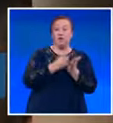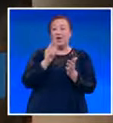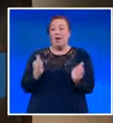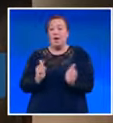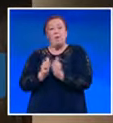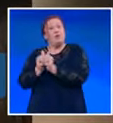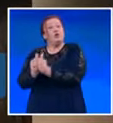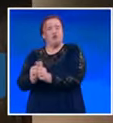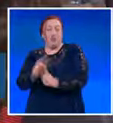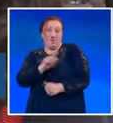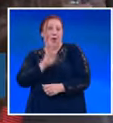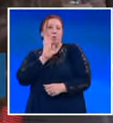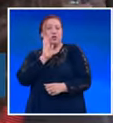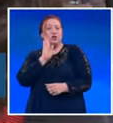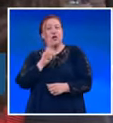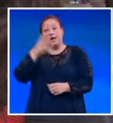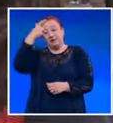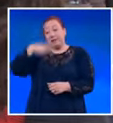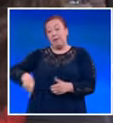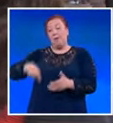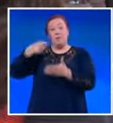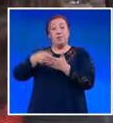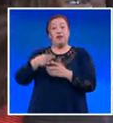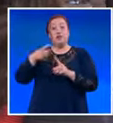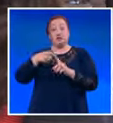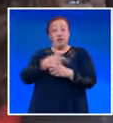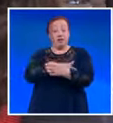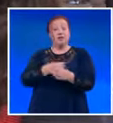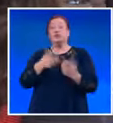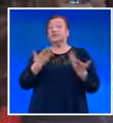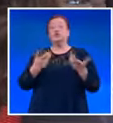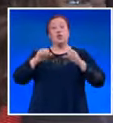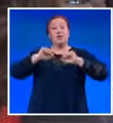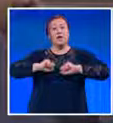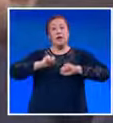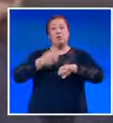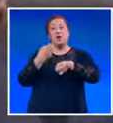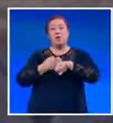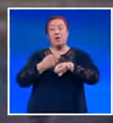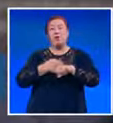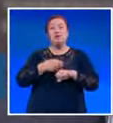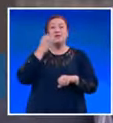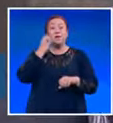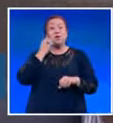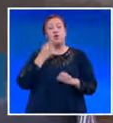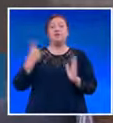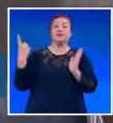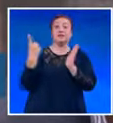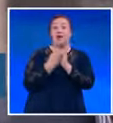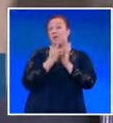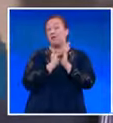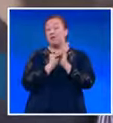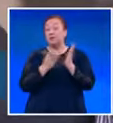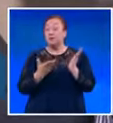направи платен тест. Понеже директор на болницата на Пирогов е издал заповед, че това трябва да е така. Министерството на здравеопазването